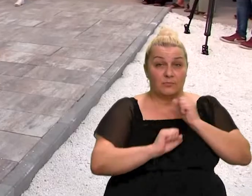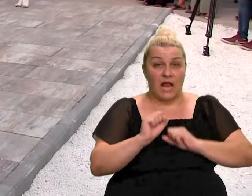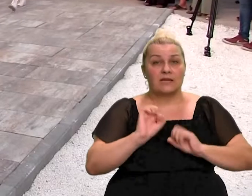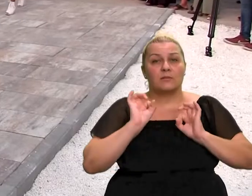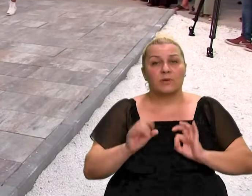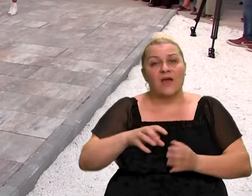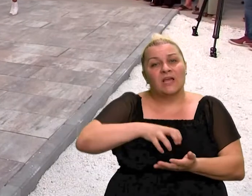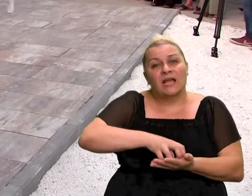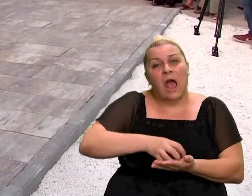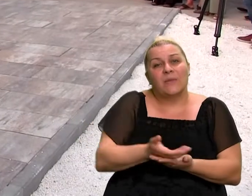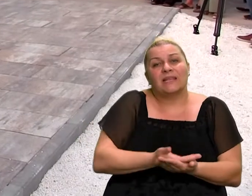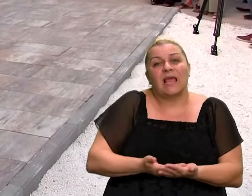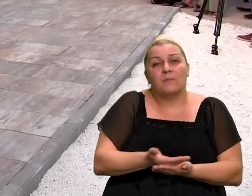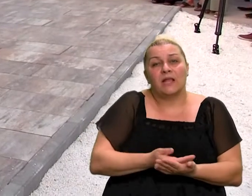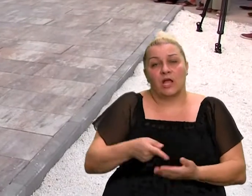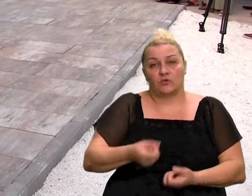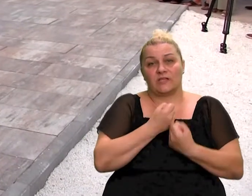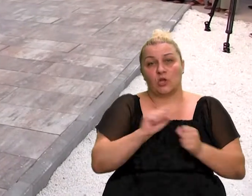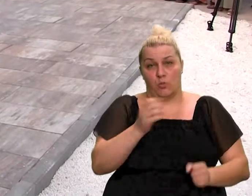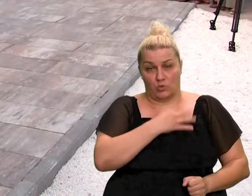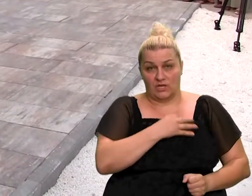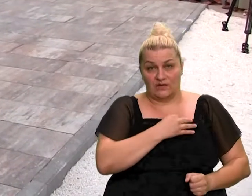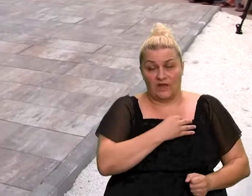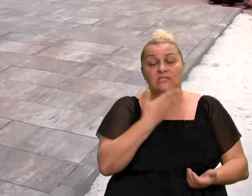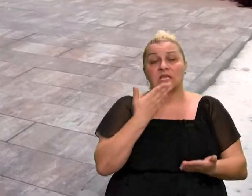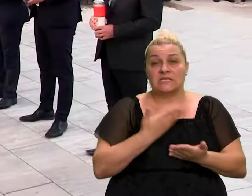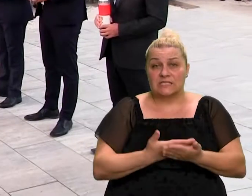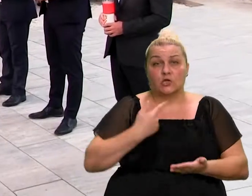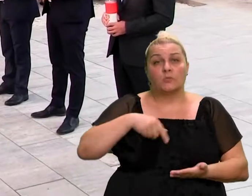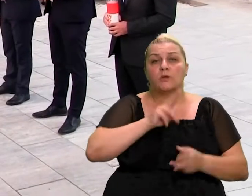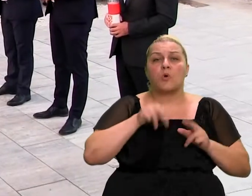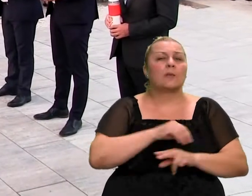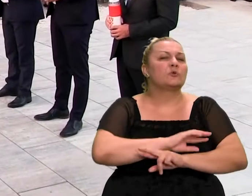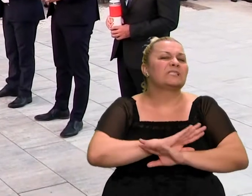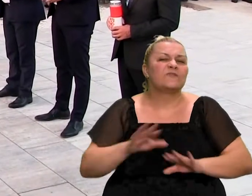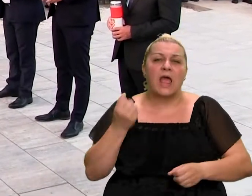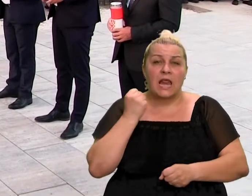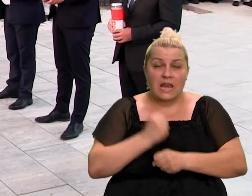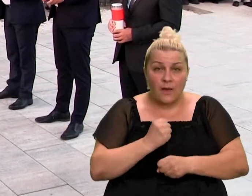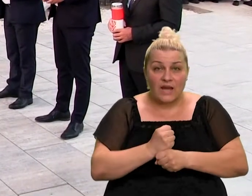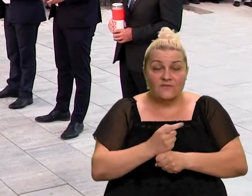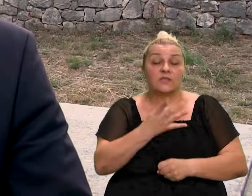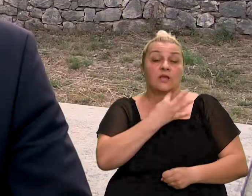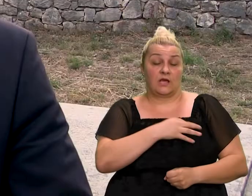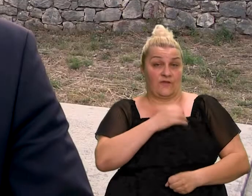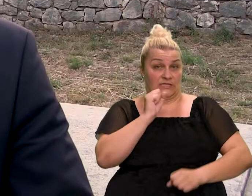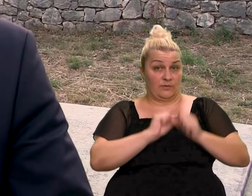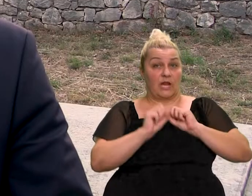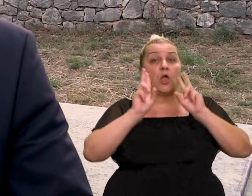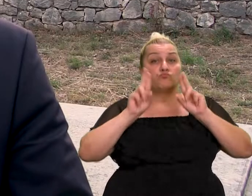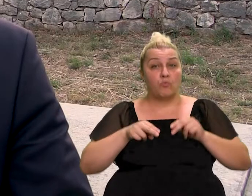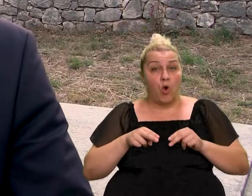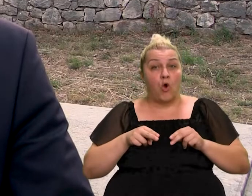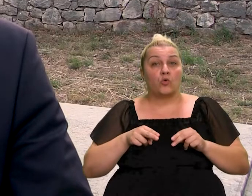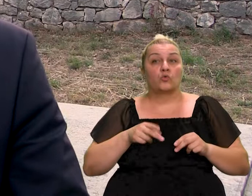temeljac samostalne i suverene Republike Hrvatske i zato sve moramo činiti kako bi hrvatski branitelji u